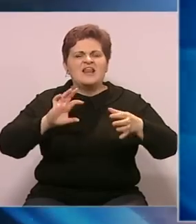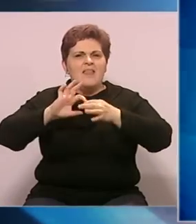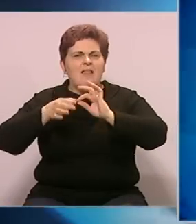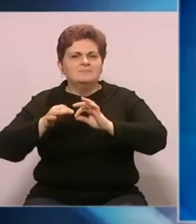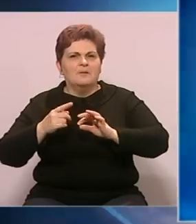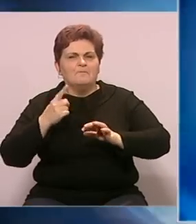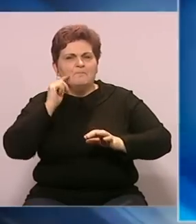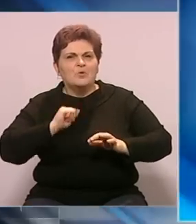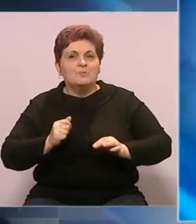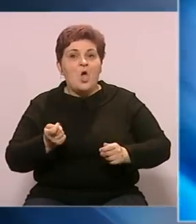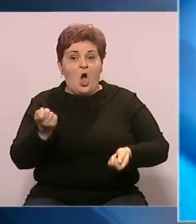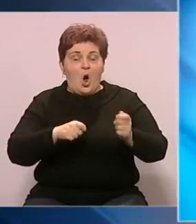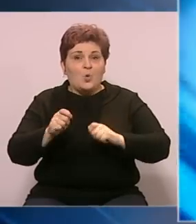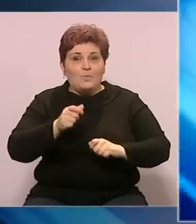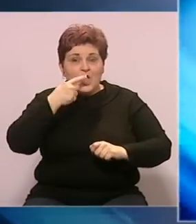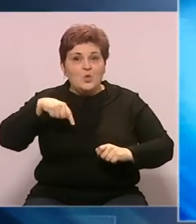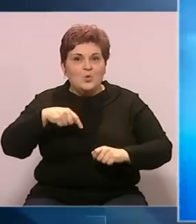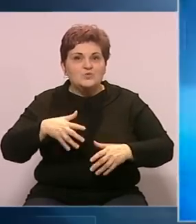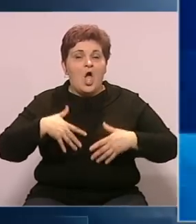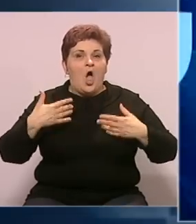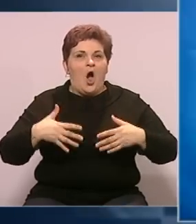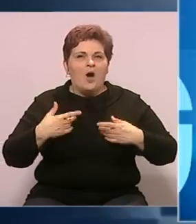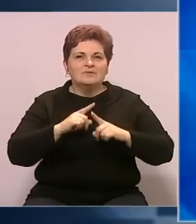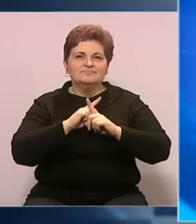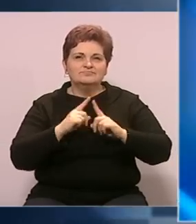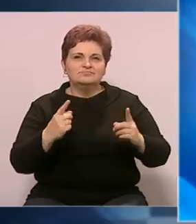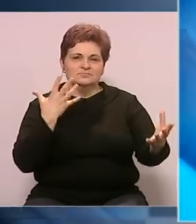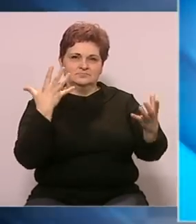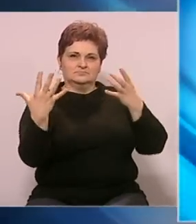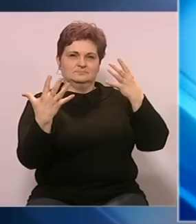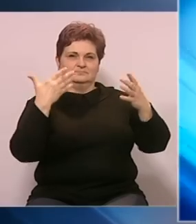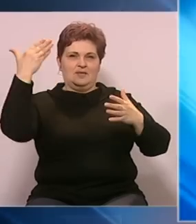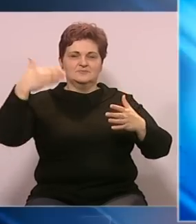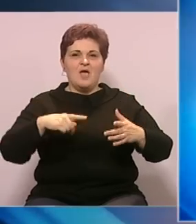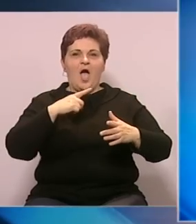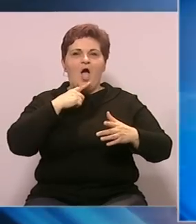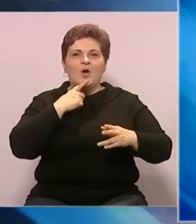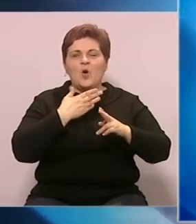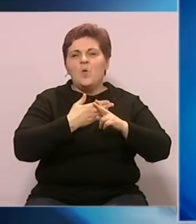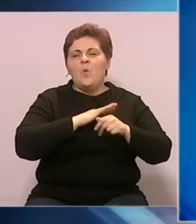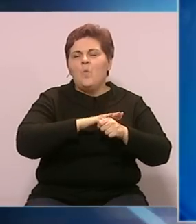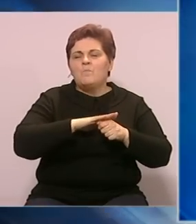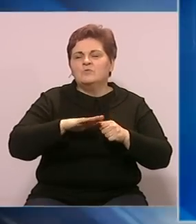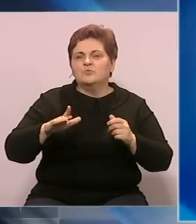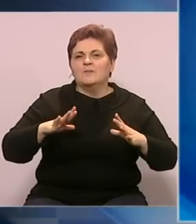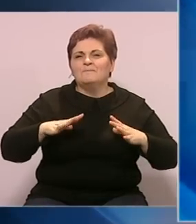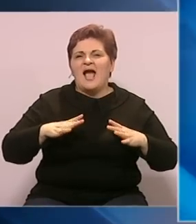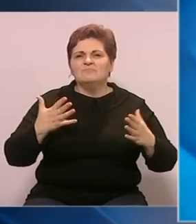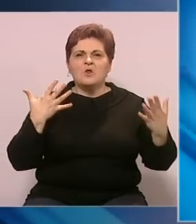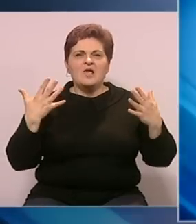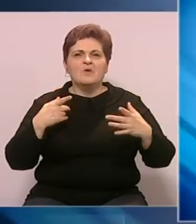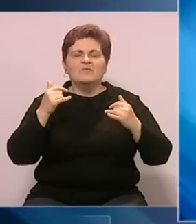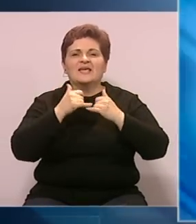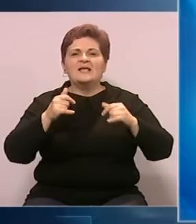potrudili su se da kupce i sugrađane obraduju bojkovitim izlozima koju potpunjuju prazničnu atmosferu u kojom ovaj grad